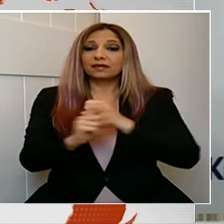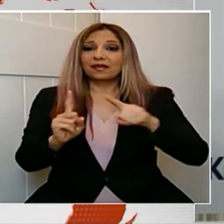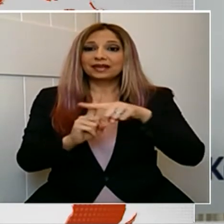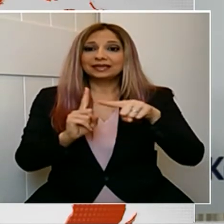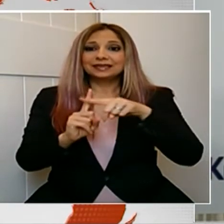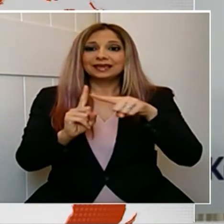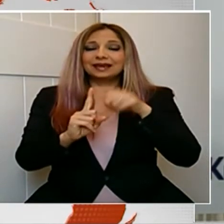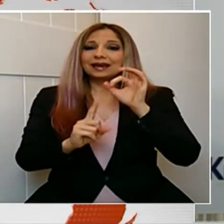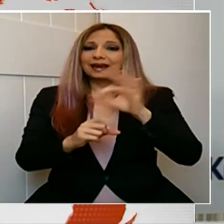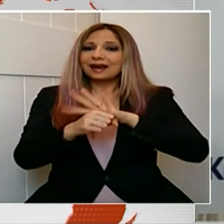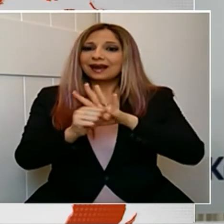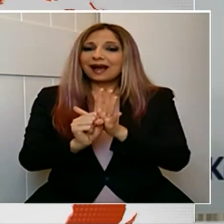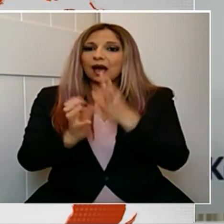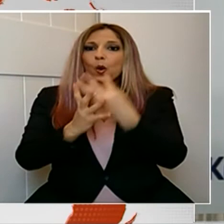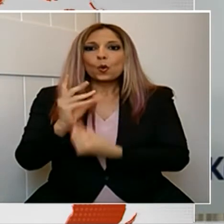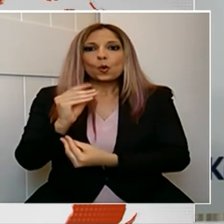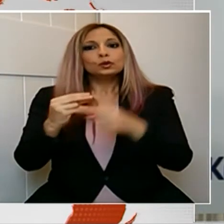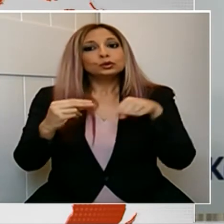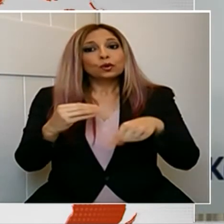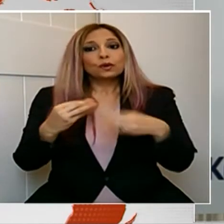νοσηλεύτηκα έχουν αποθεραπευτεί.